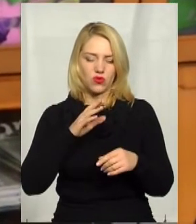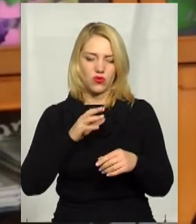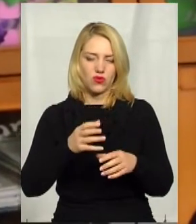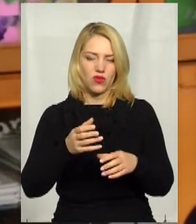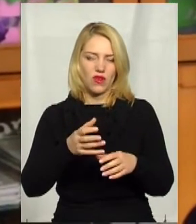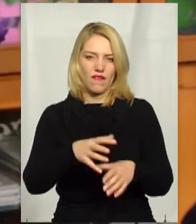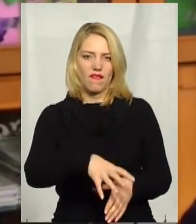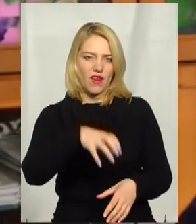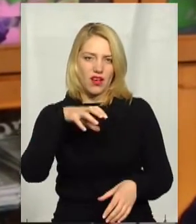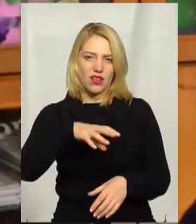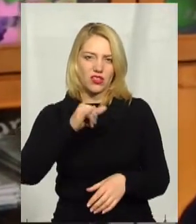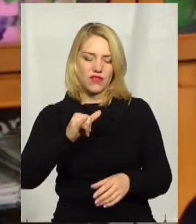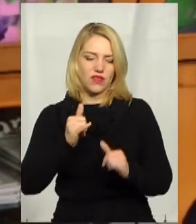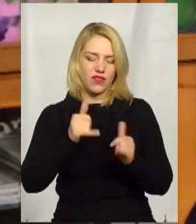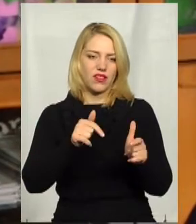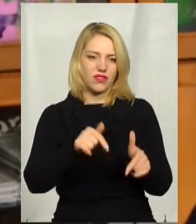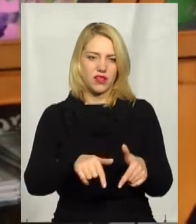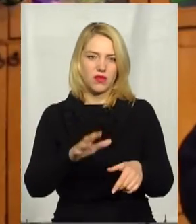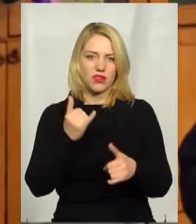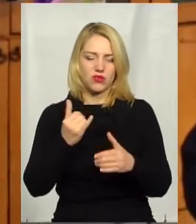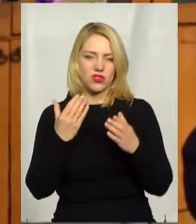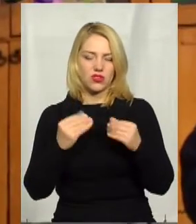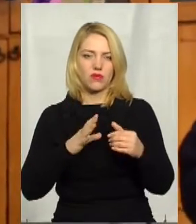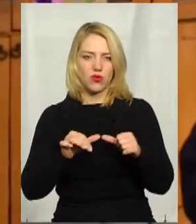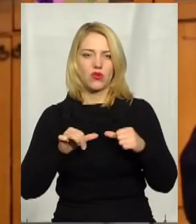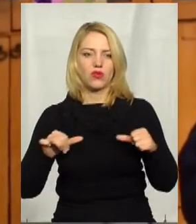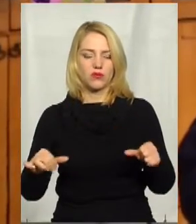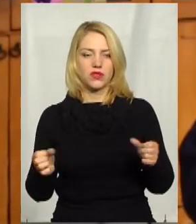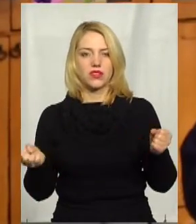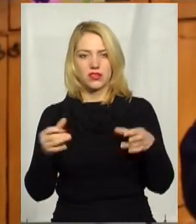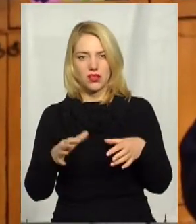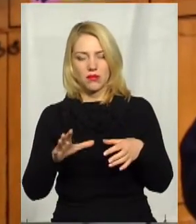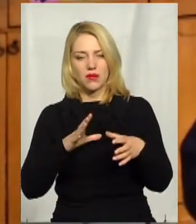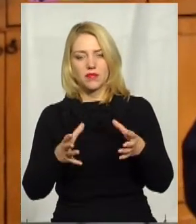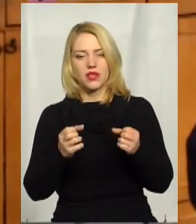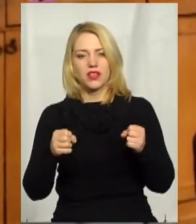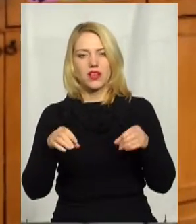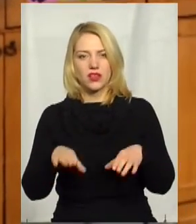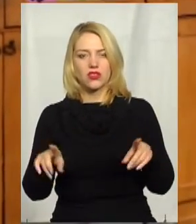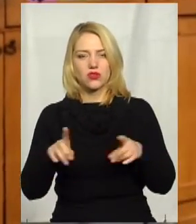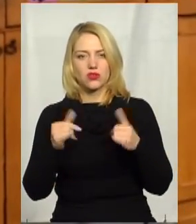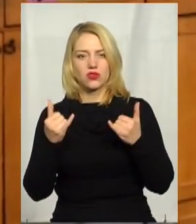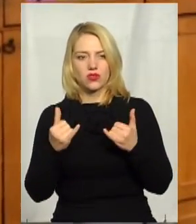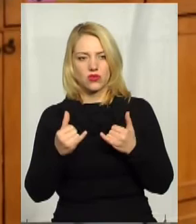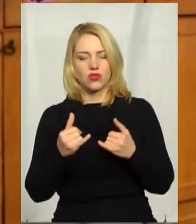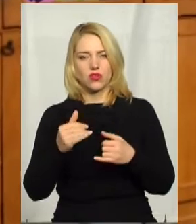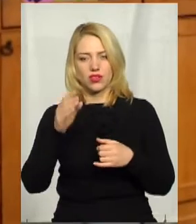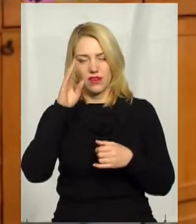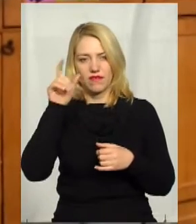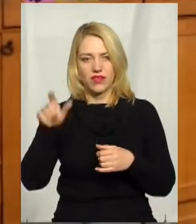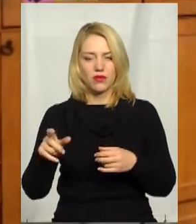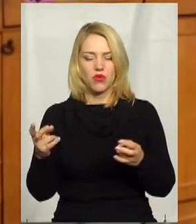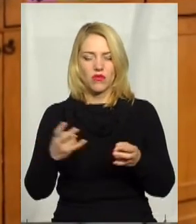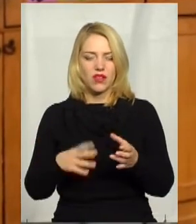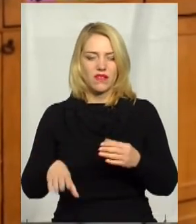На сьогоднішній день зібрана була комісія і прийняла рішення, що сьогодні він повинен цей верхній шар